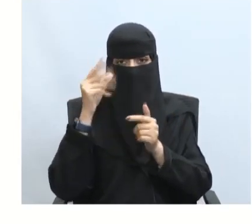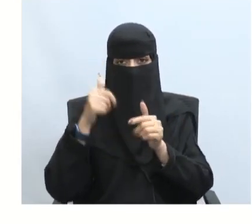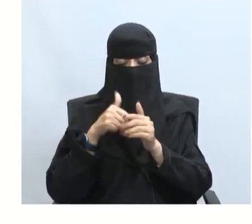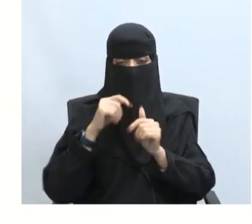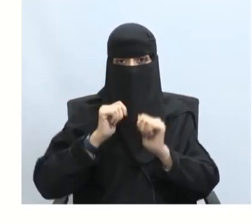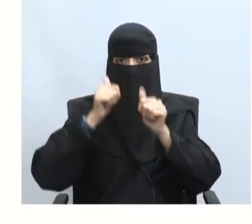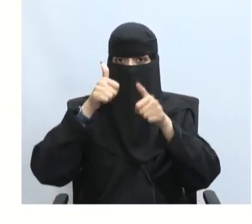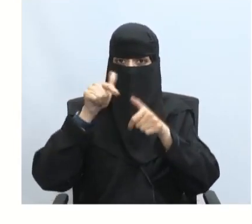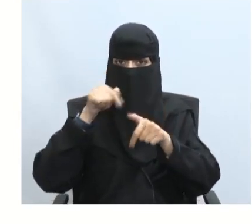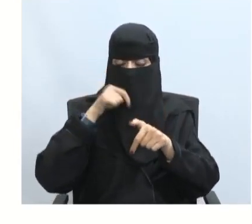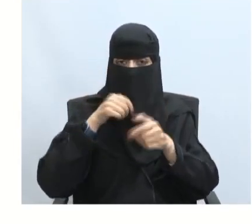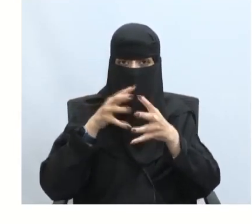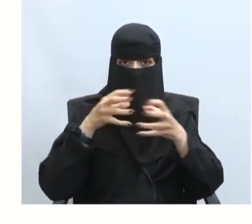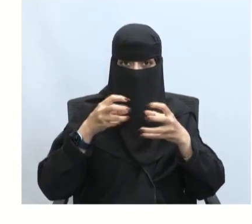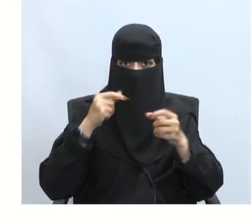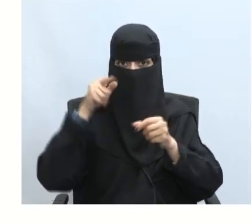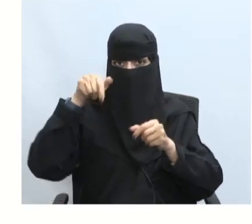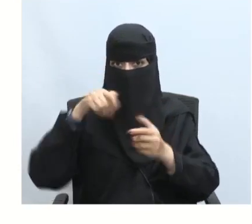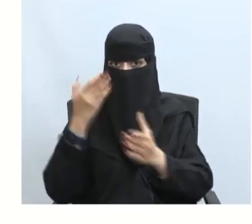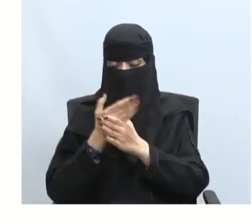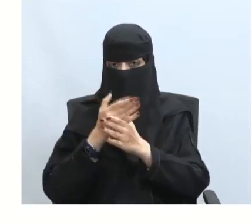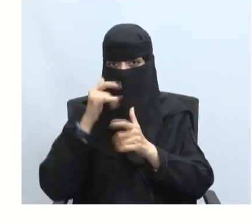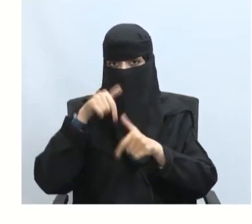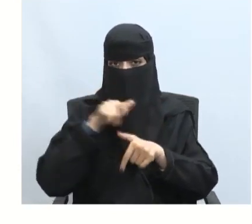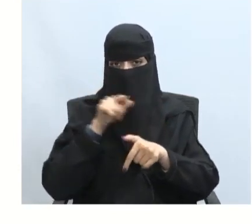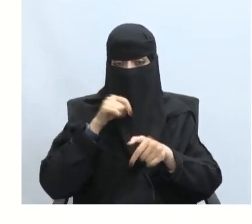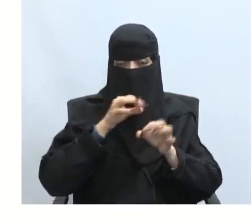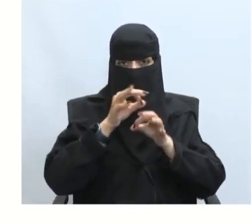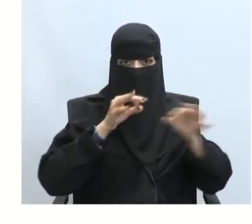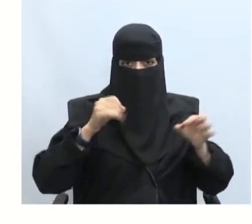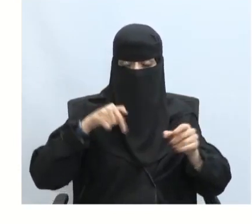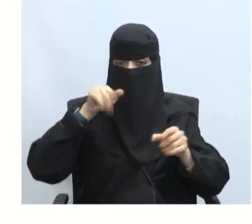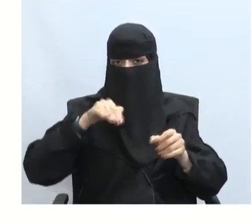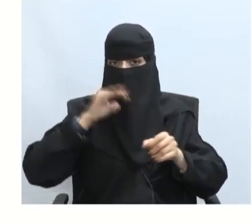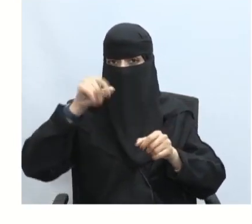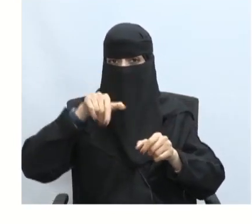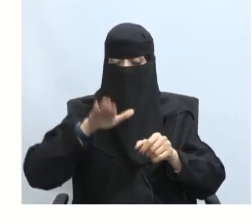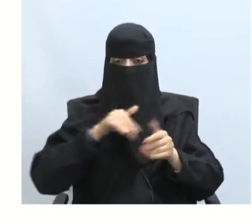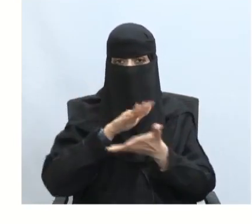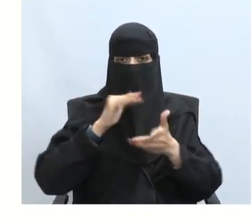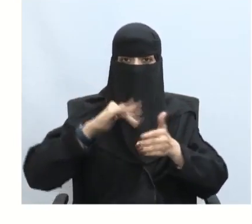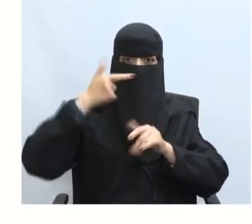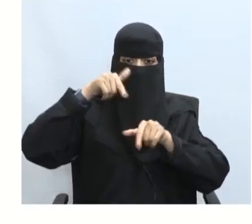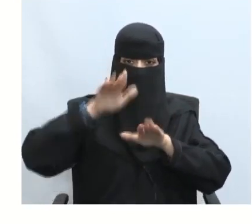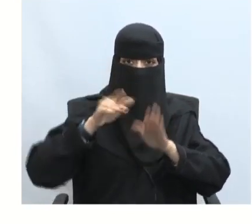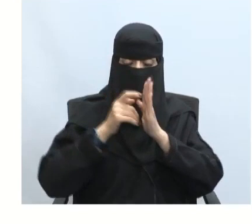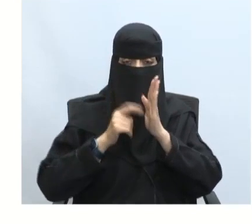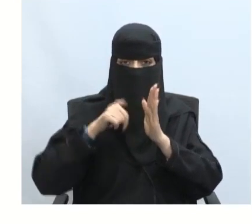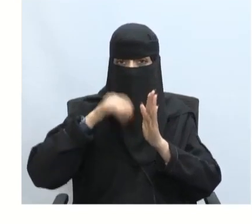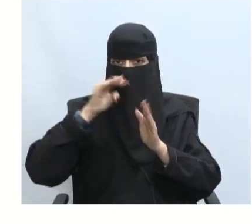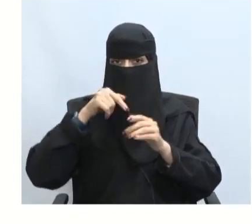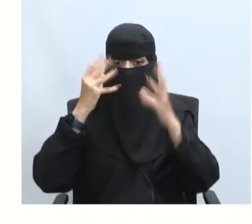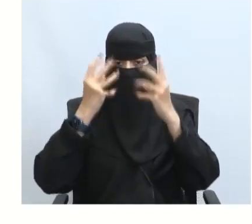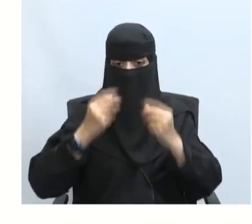أقوم بتحليل هذه الأسباب والتخطيط لحل هذه الأزمة عبر وضع الحلول